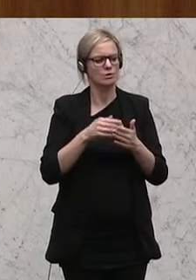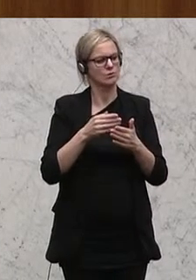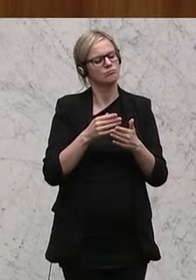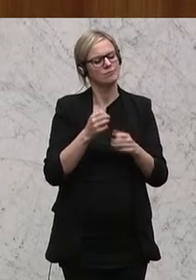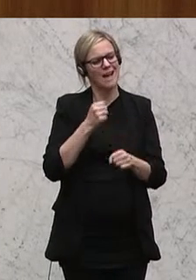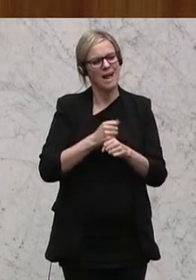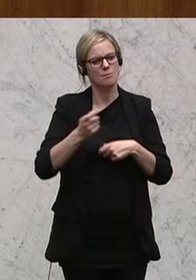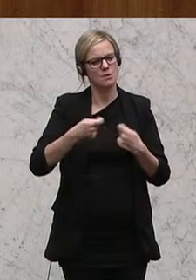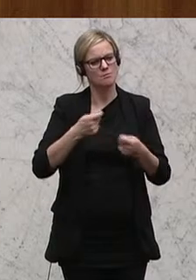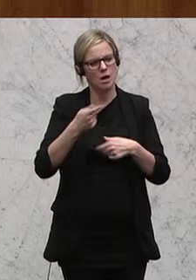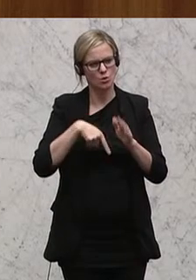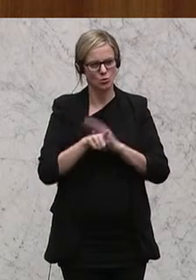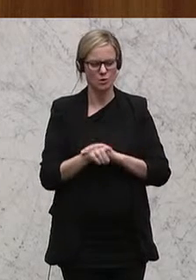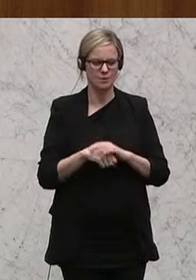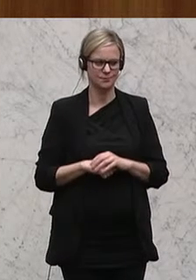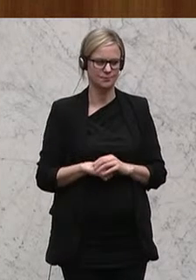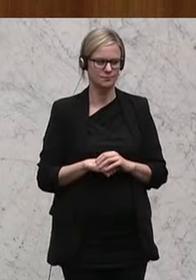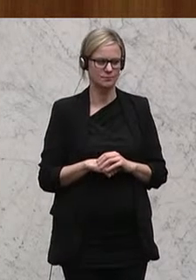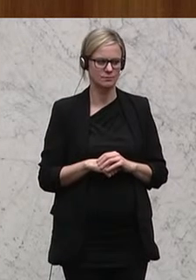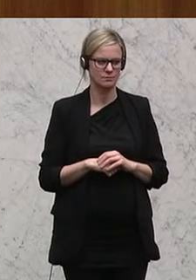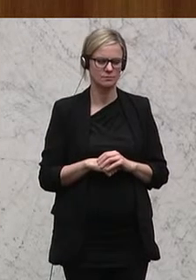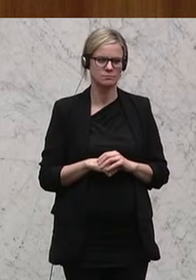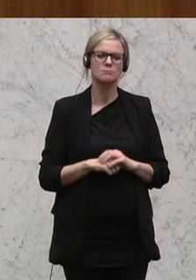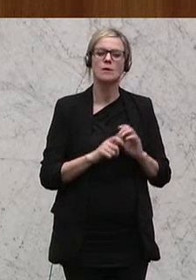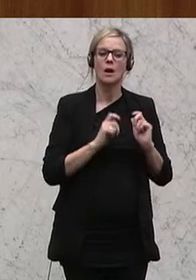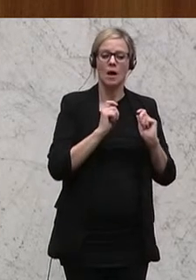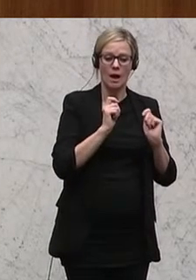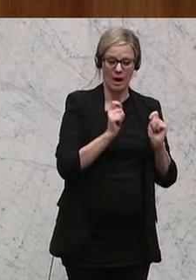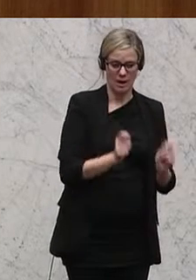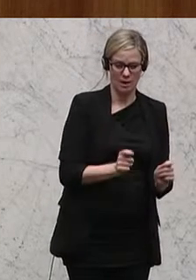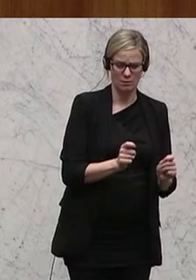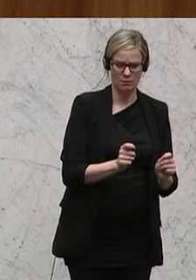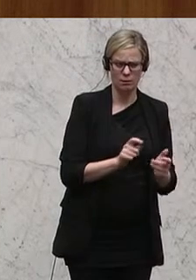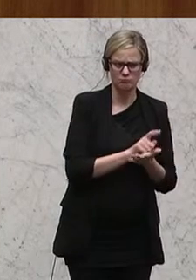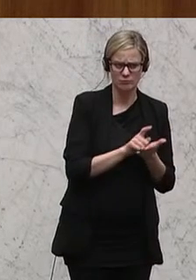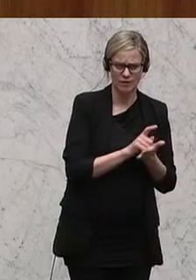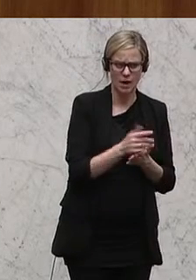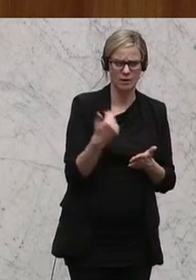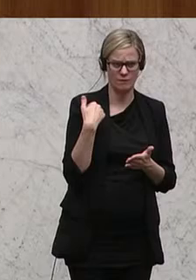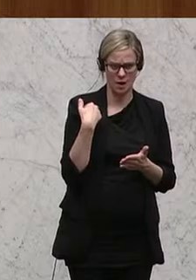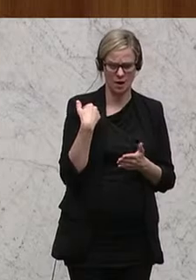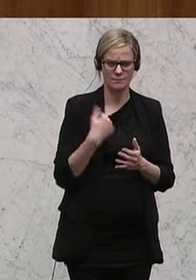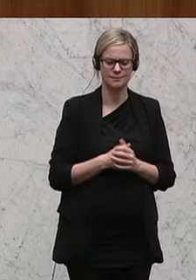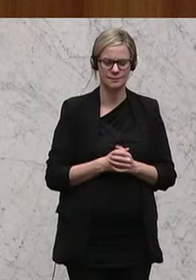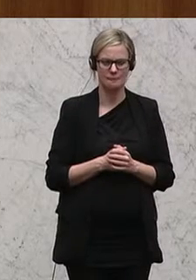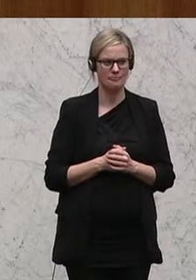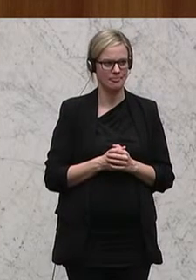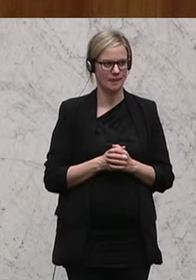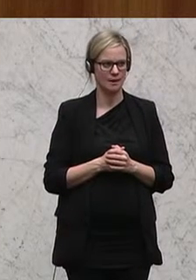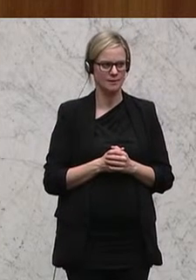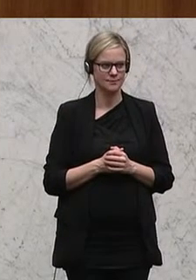Die Einbringung dieses Antrags erfolgte zu einem Zeitpunkt, als sich für Österreich die